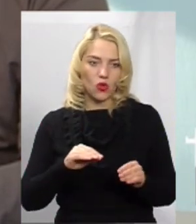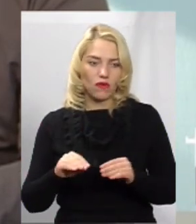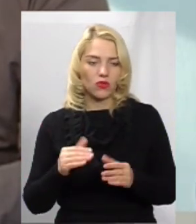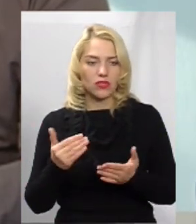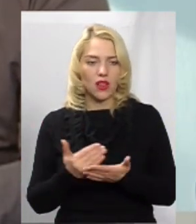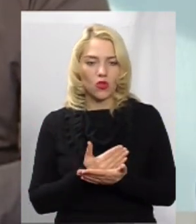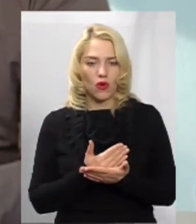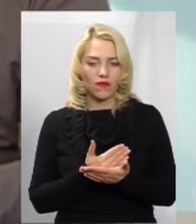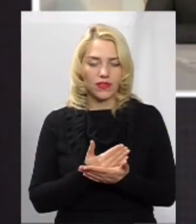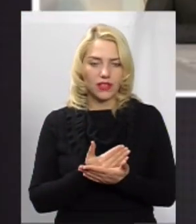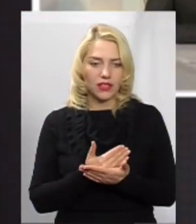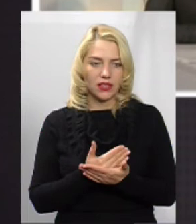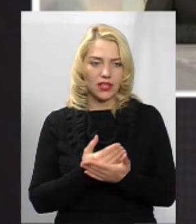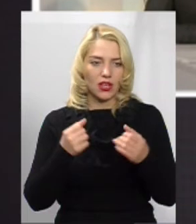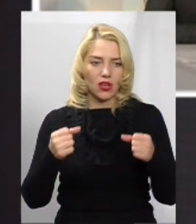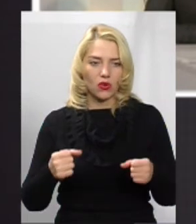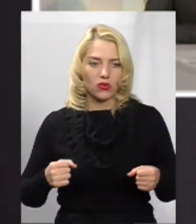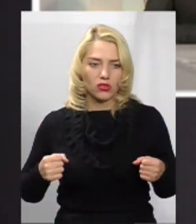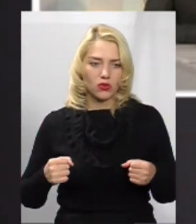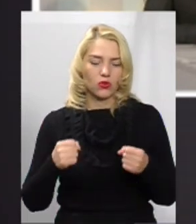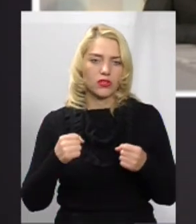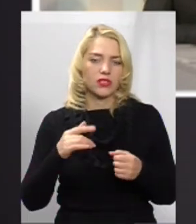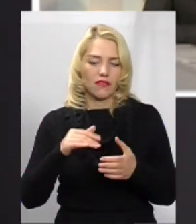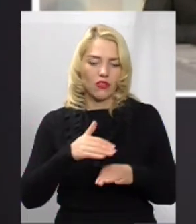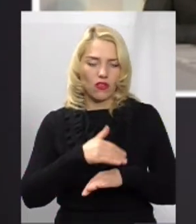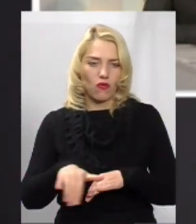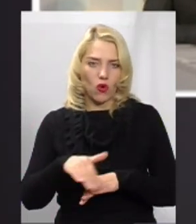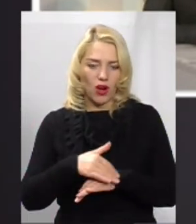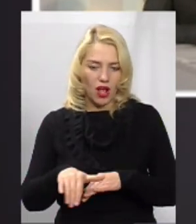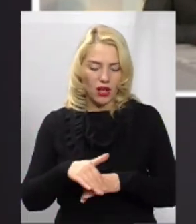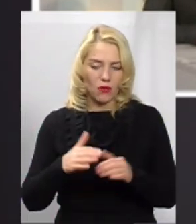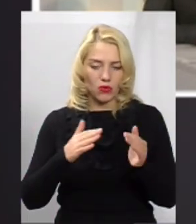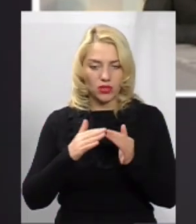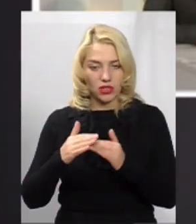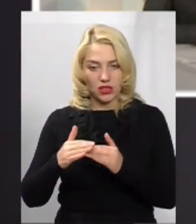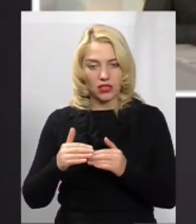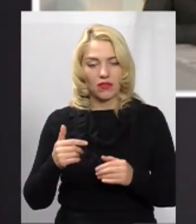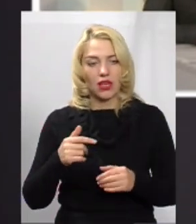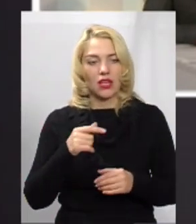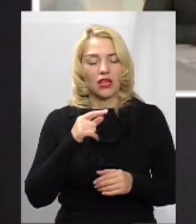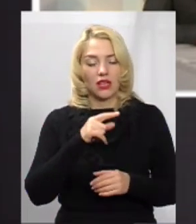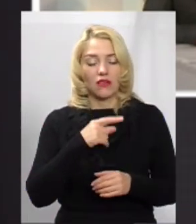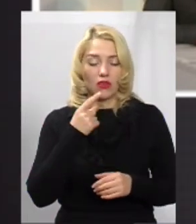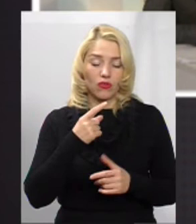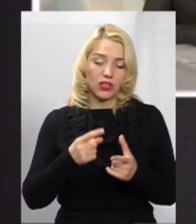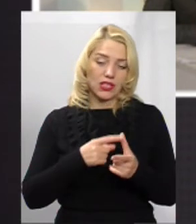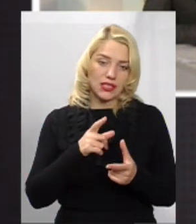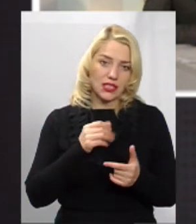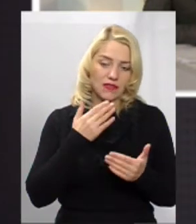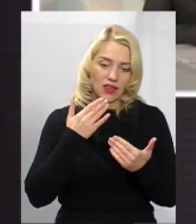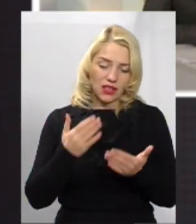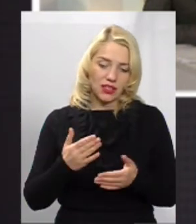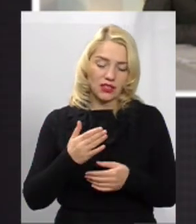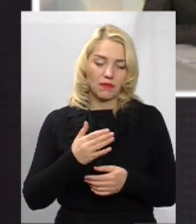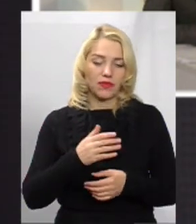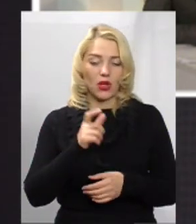конструкції в дворах будинків. І тоді ви сказали, що або за зверненням мешканців, або за зверненням